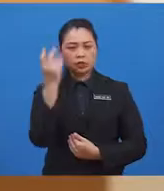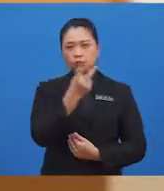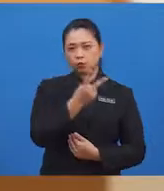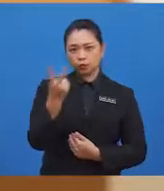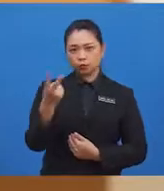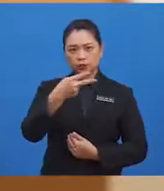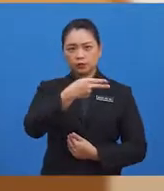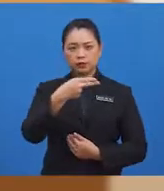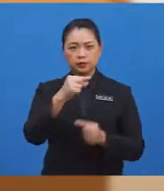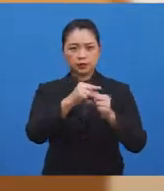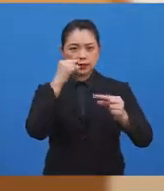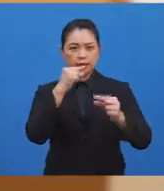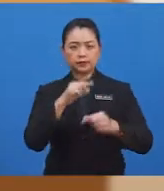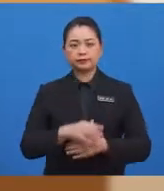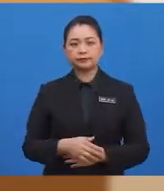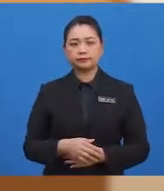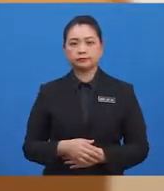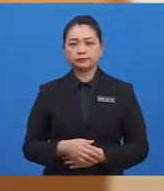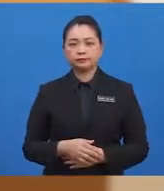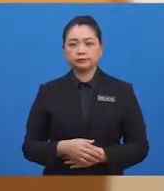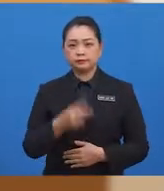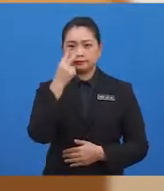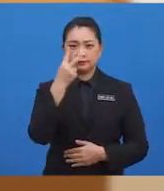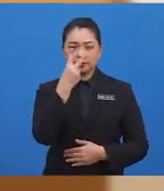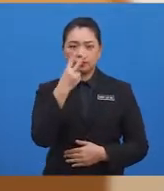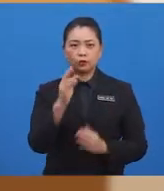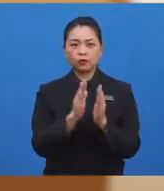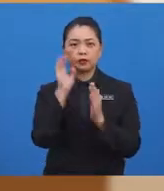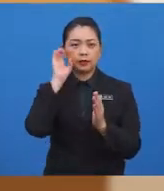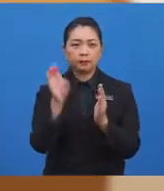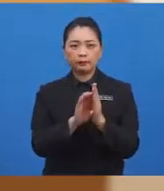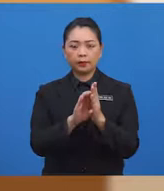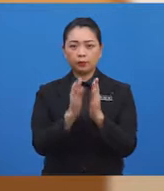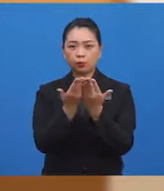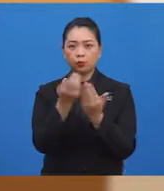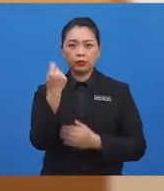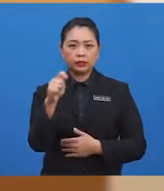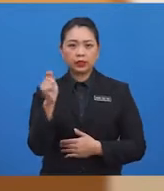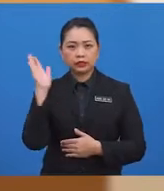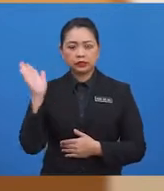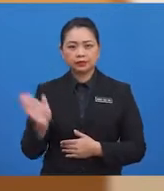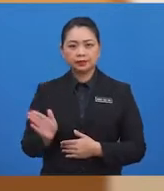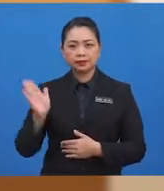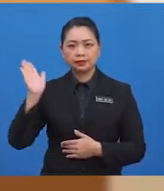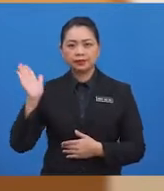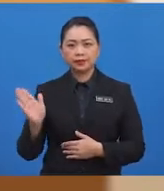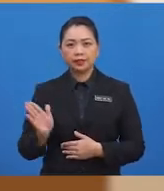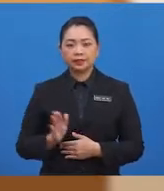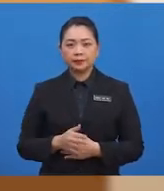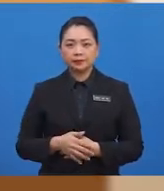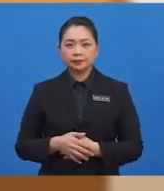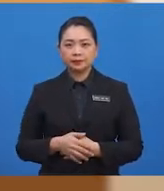Mari kita mengeksplorasi objek di sekeliling kita untuk mengenalpasti